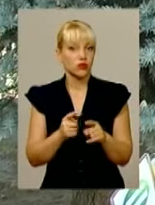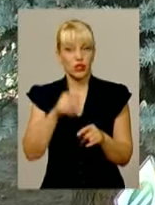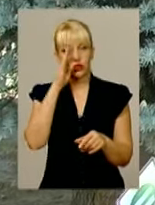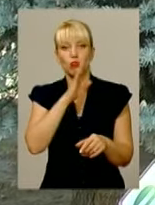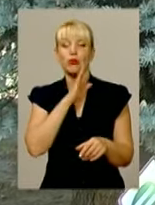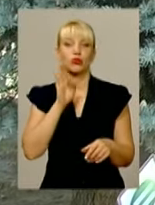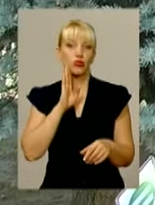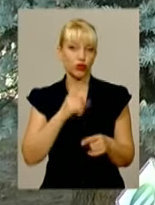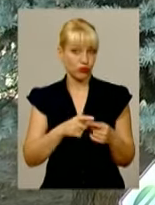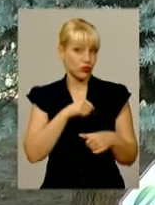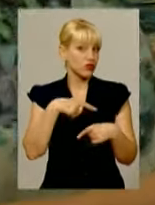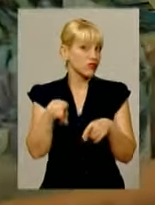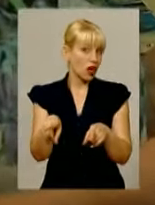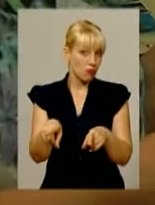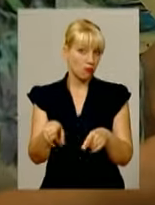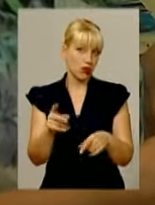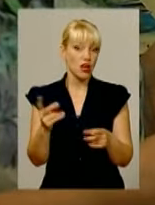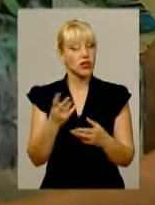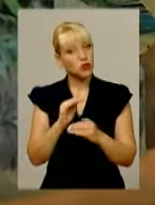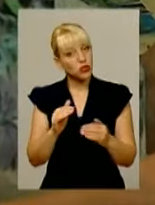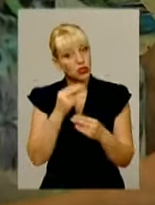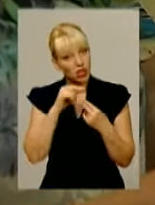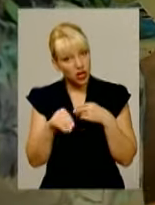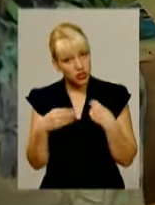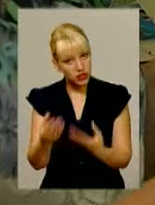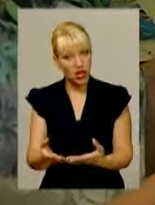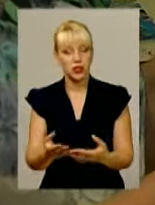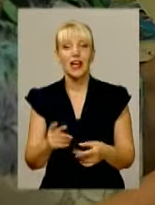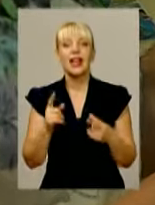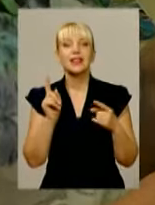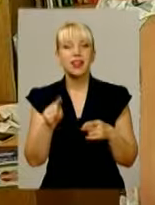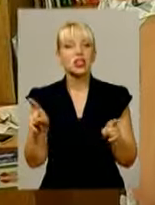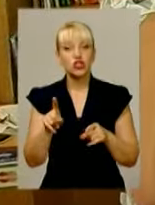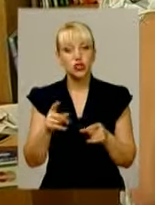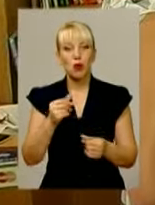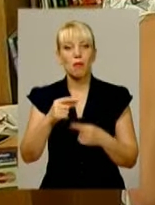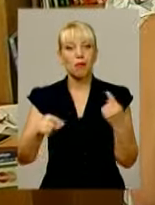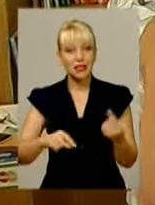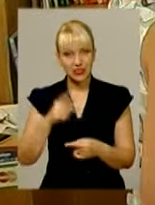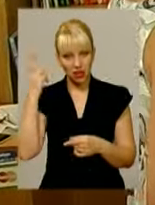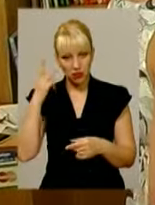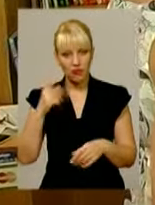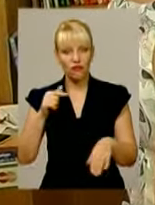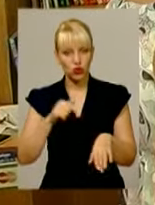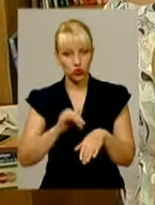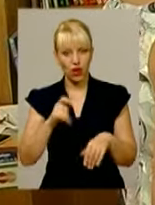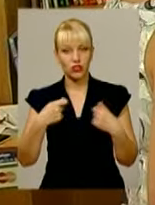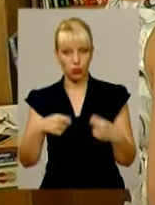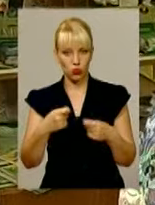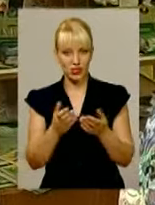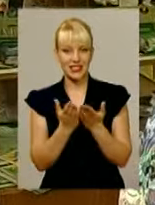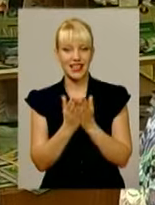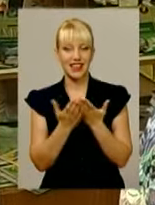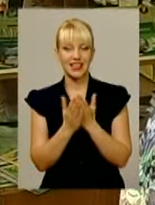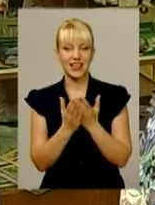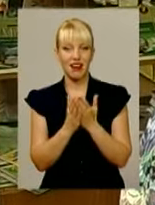вони хочуть дітям дати найкраще. Те, що такий шкільний бізнес на Хмельниччині набув уже чималого розмаху, відчувають і продавці книгарень.